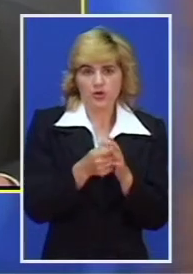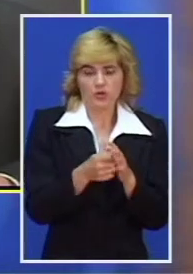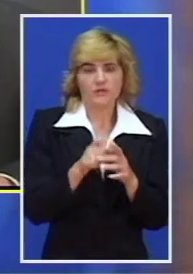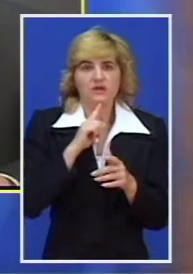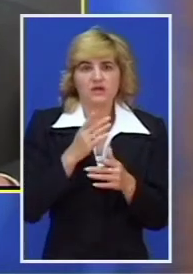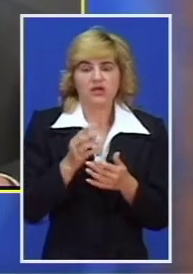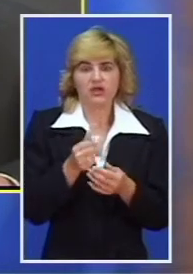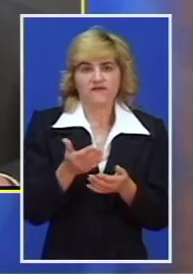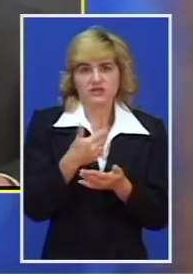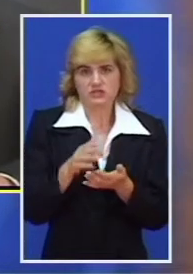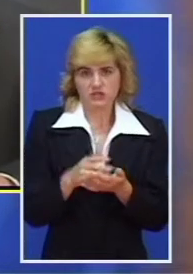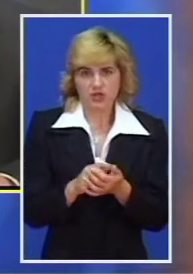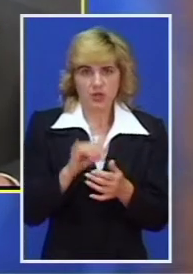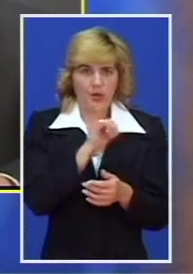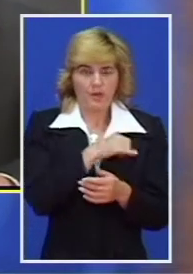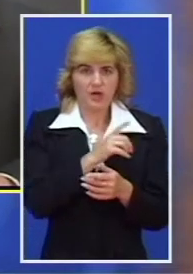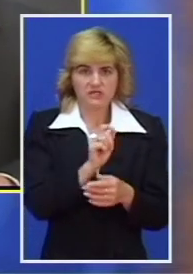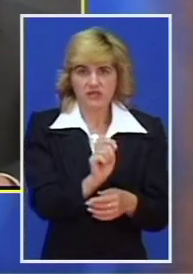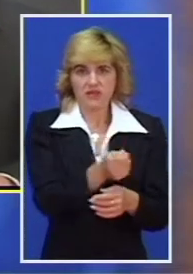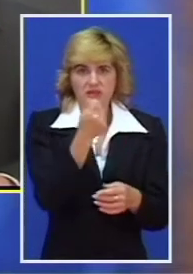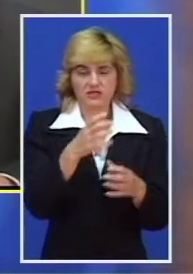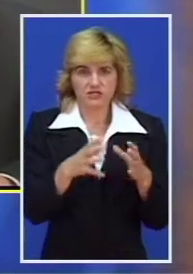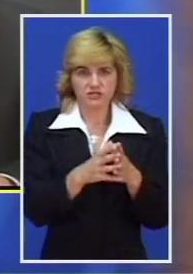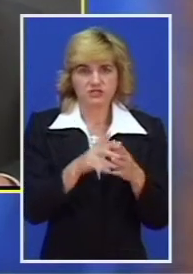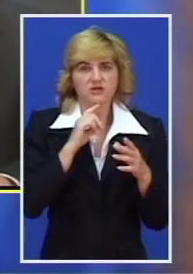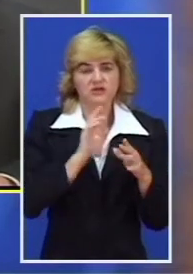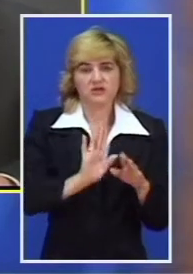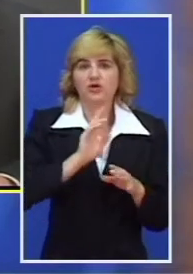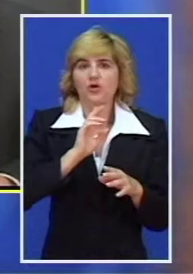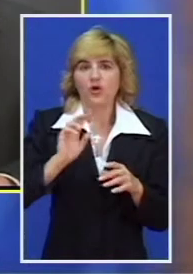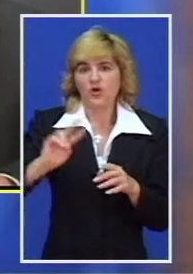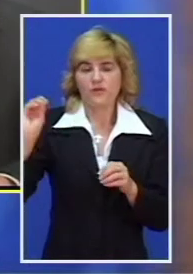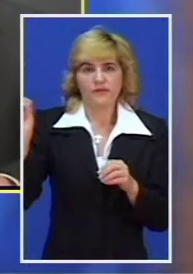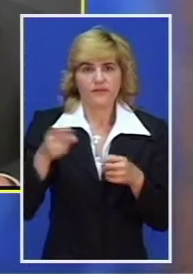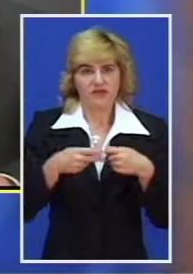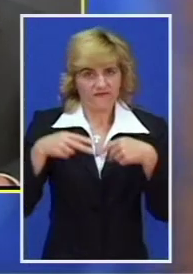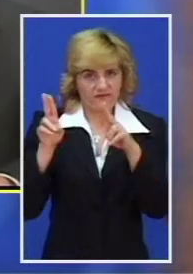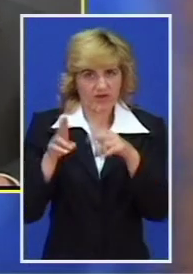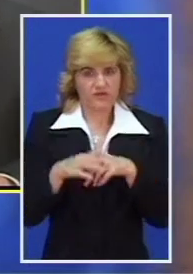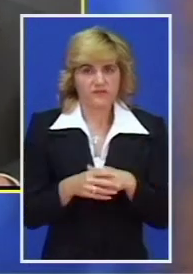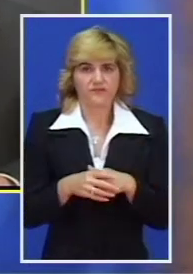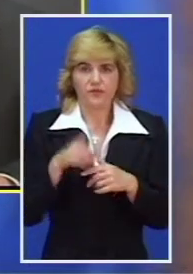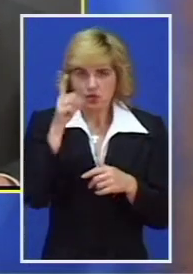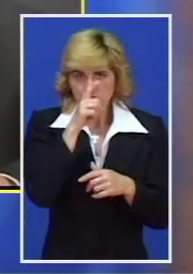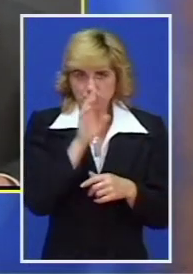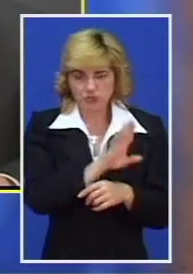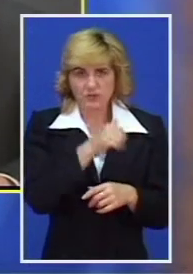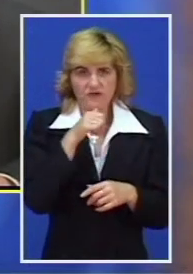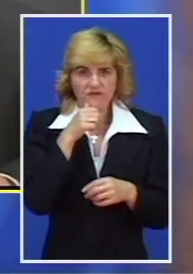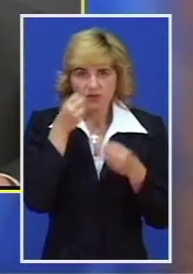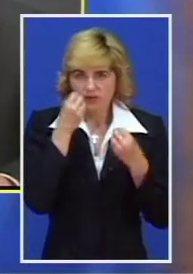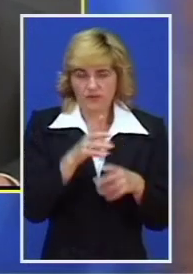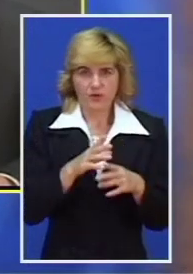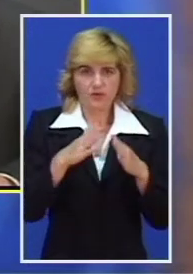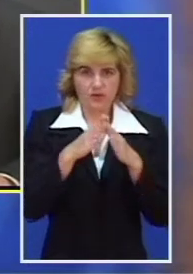potrebe. Policija je pronašla de ukradenih stvari i one su vraćene vlasnicima. Osumnjičeni su na ovaj način oštetili vlasnike vikendica